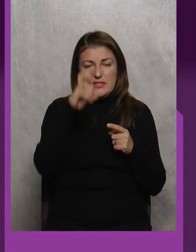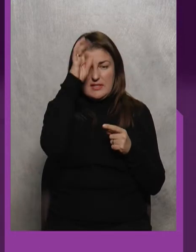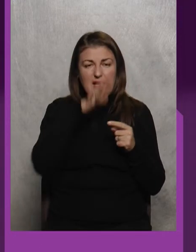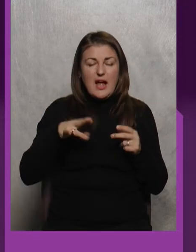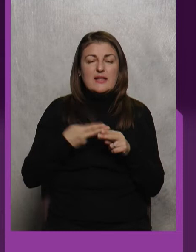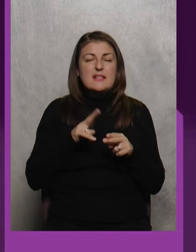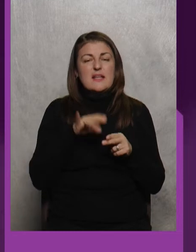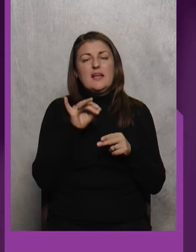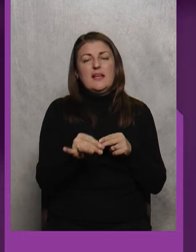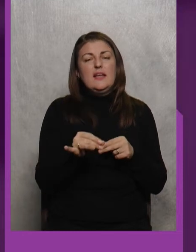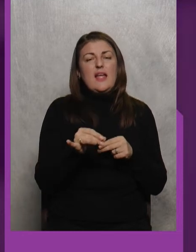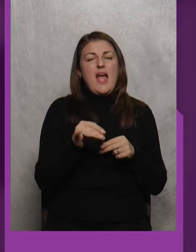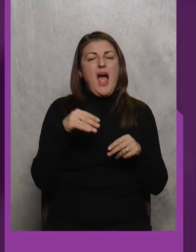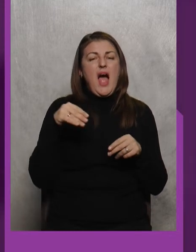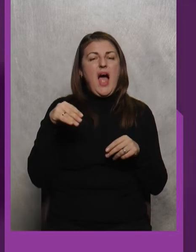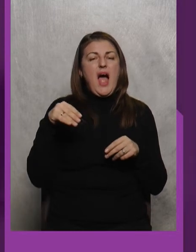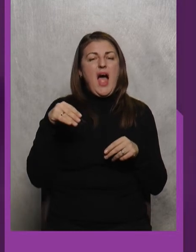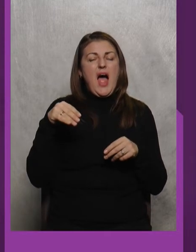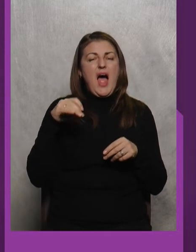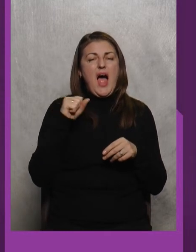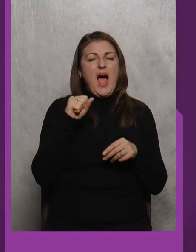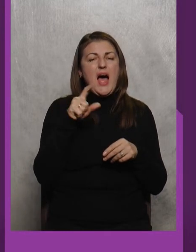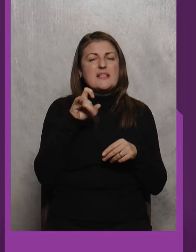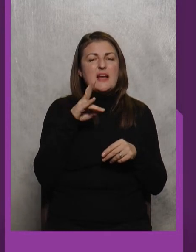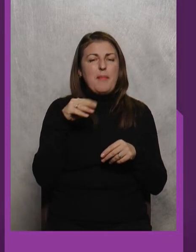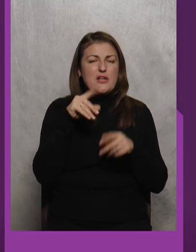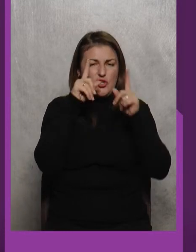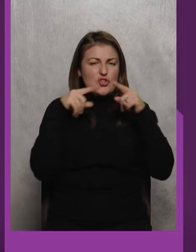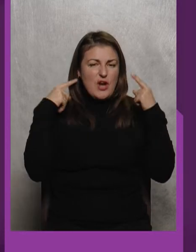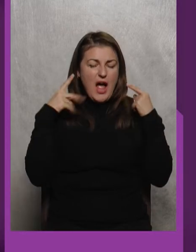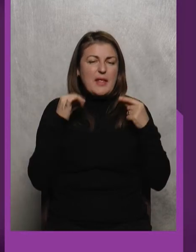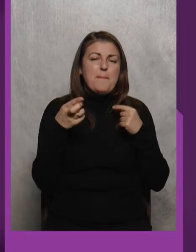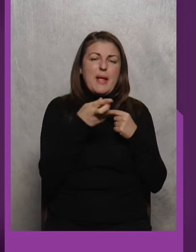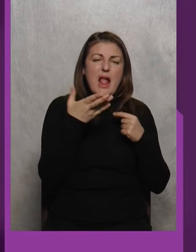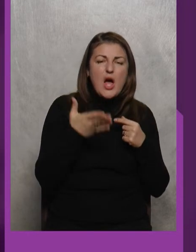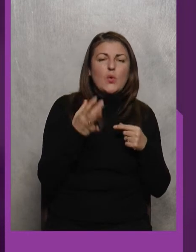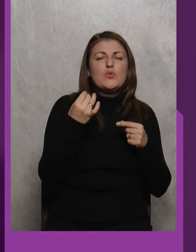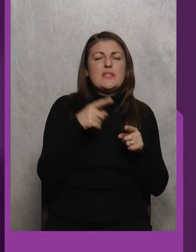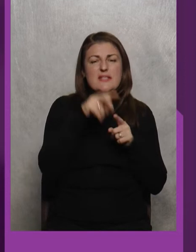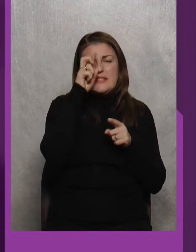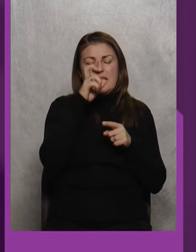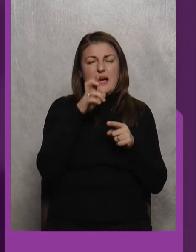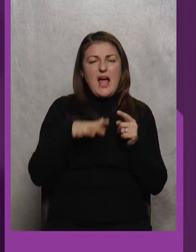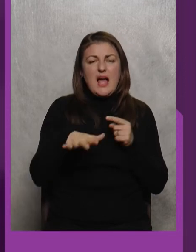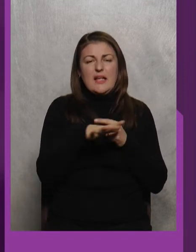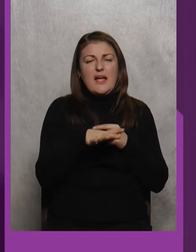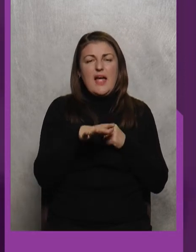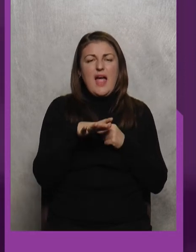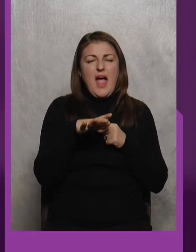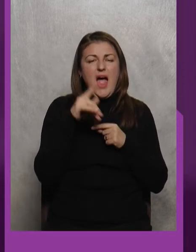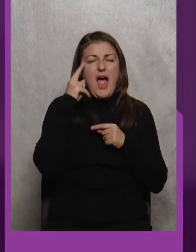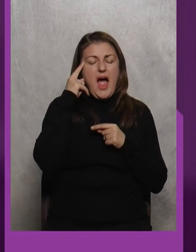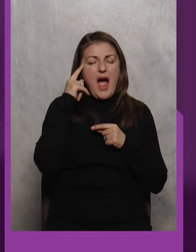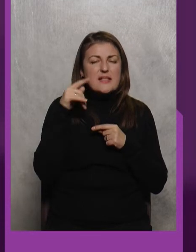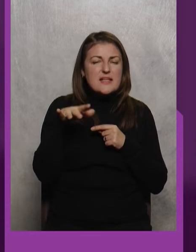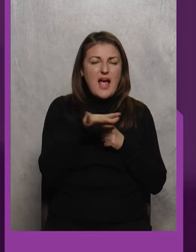Це і Азербайджан, і Білорусь І азіатські